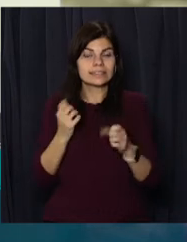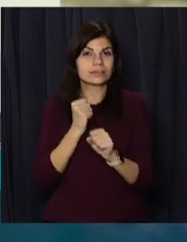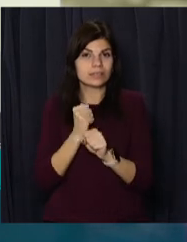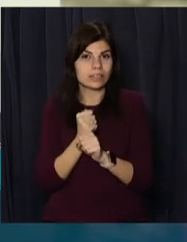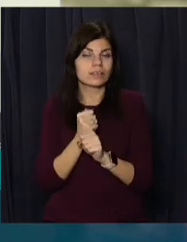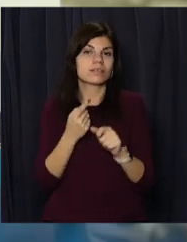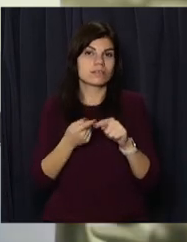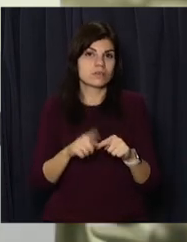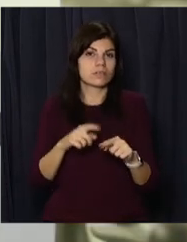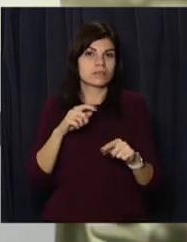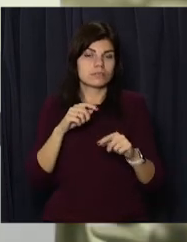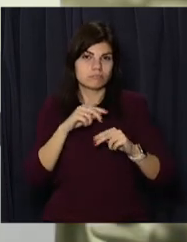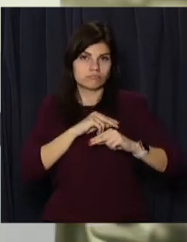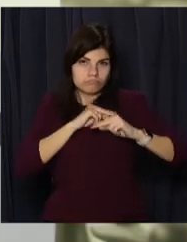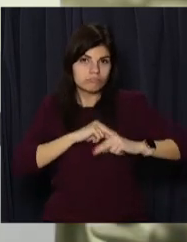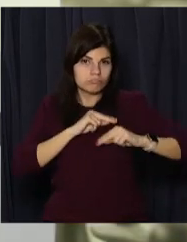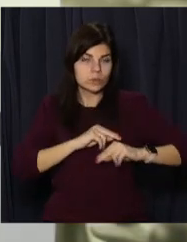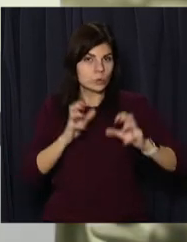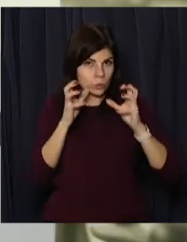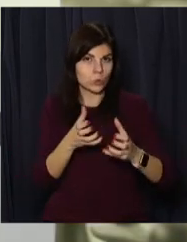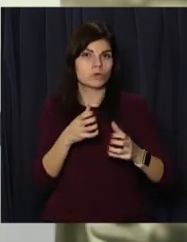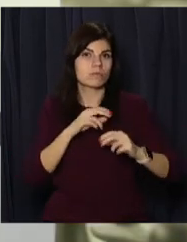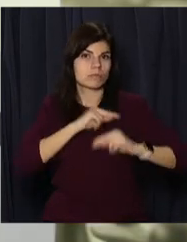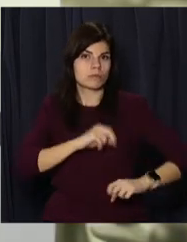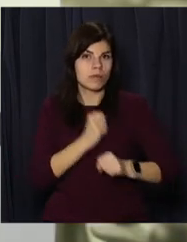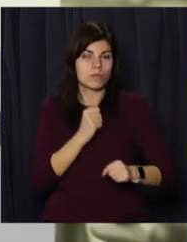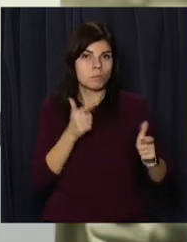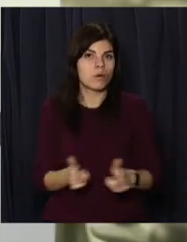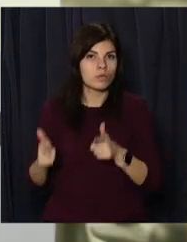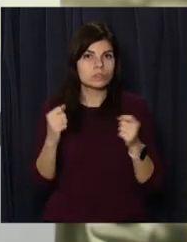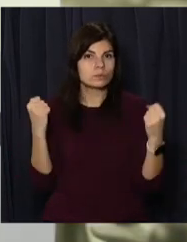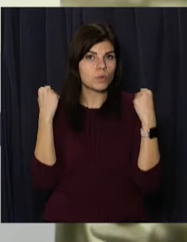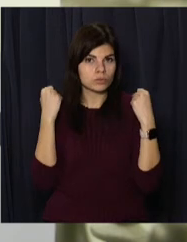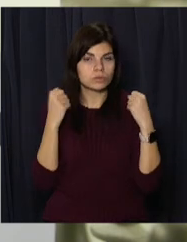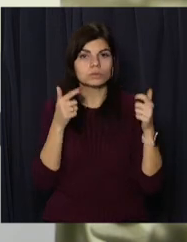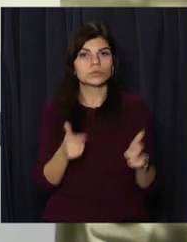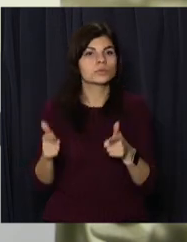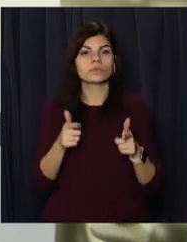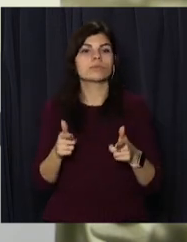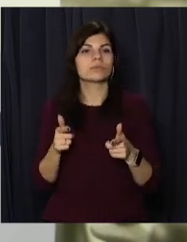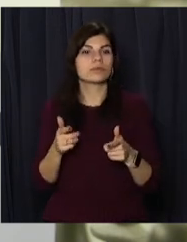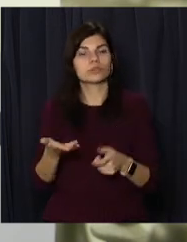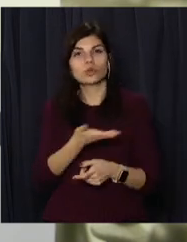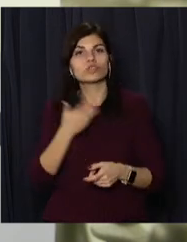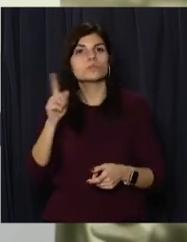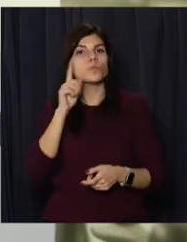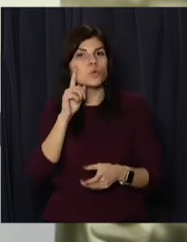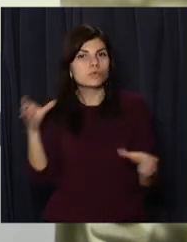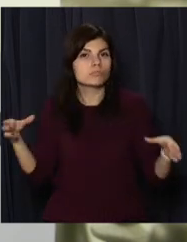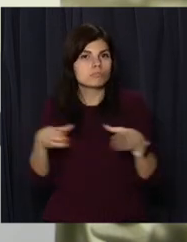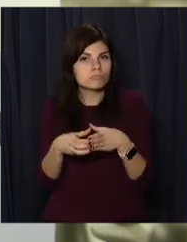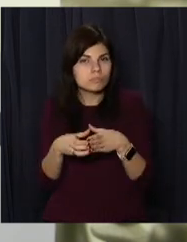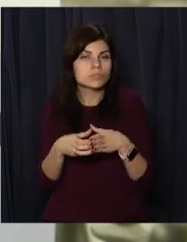определену роботу, достатньо серйозну роботу підготовки спортсменів, підготовки нашої молодежи,